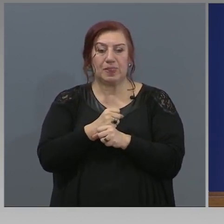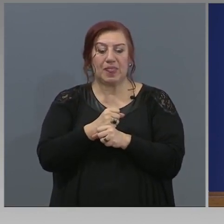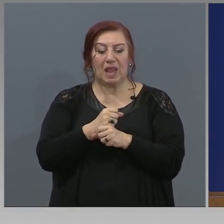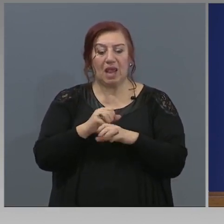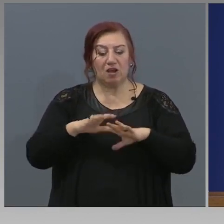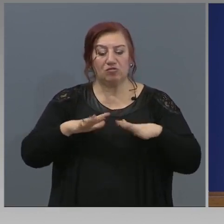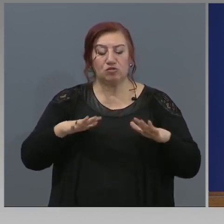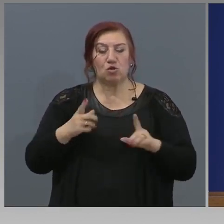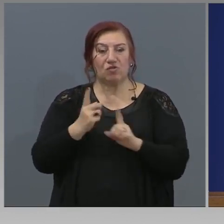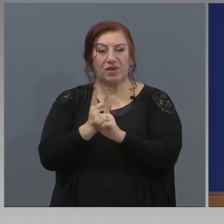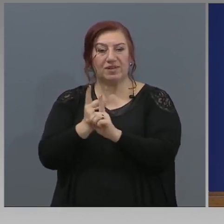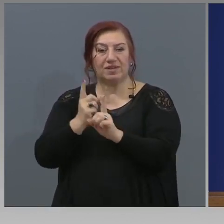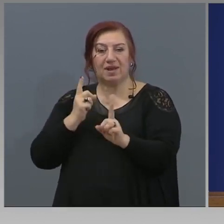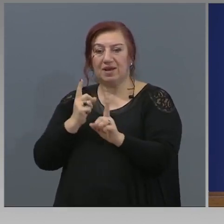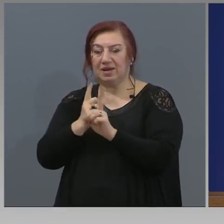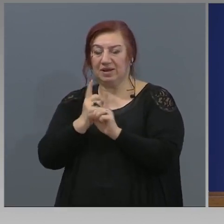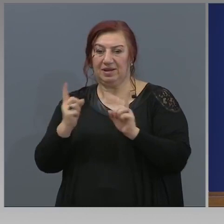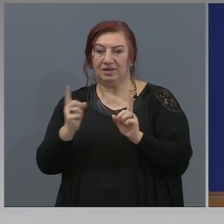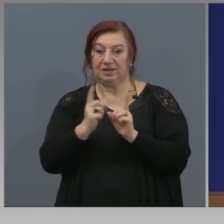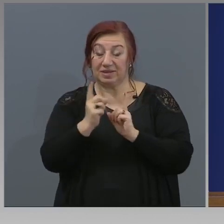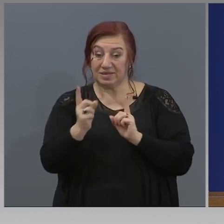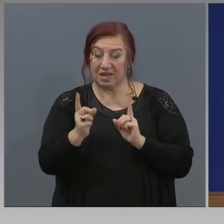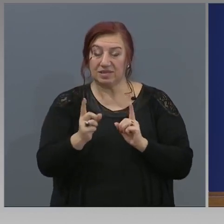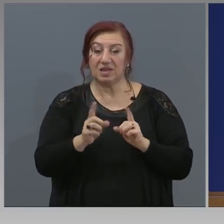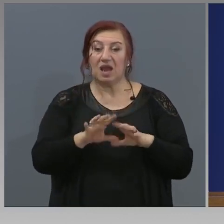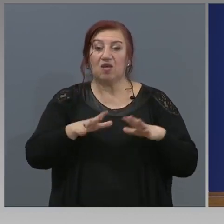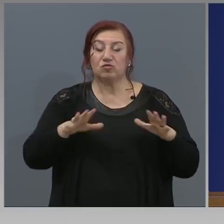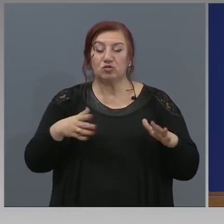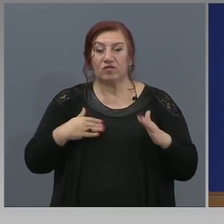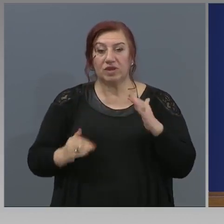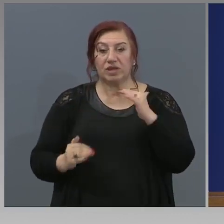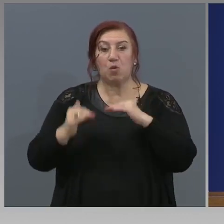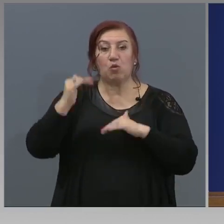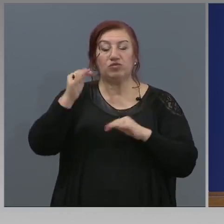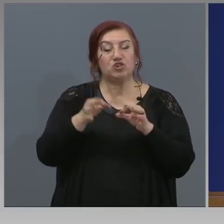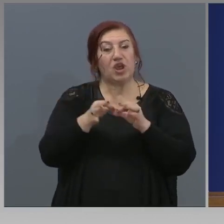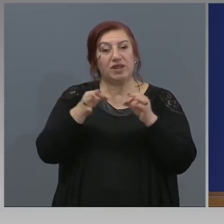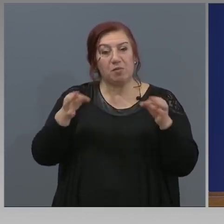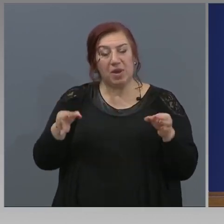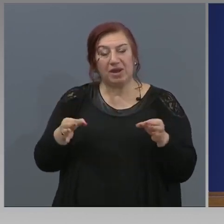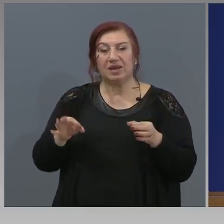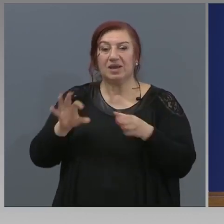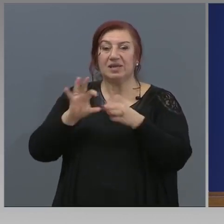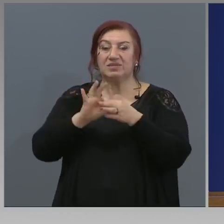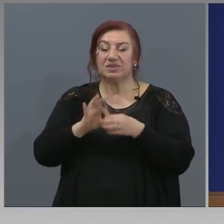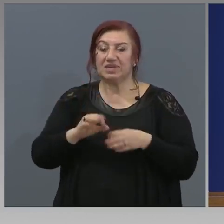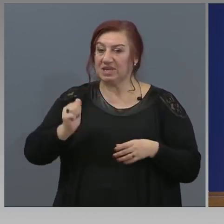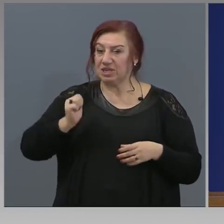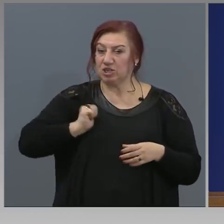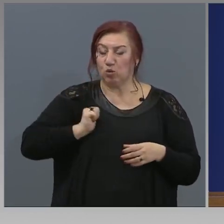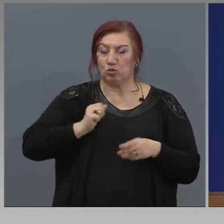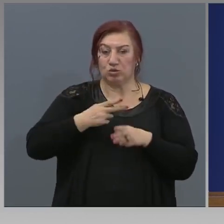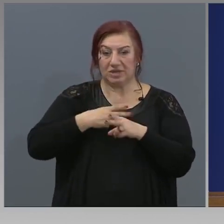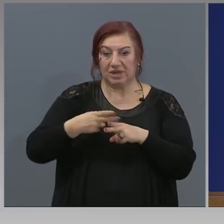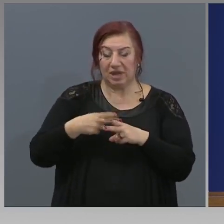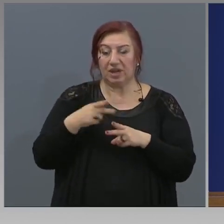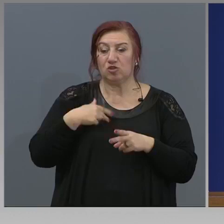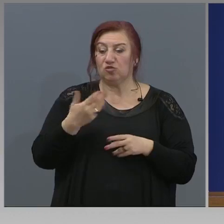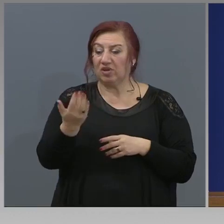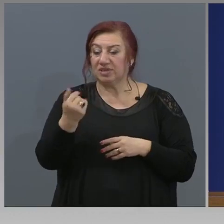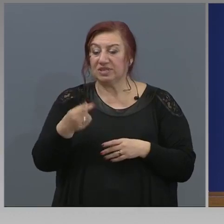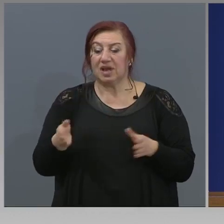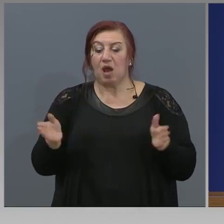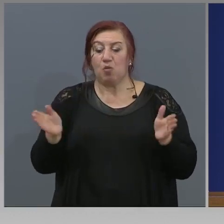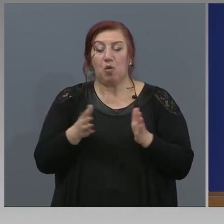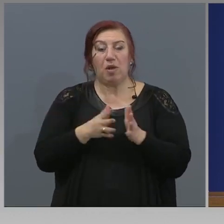дистанция, в условия на повишени мерки свързани с сигурността и хигиената, което изисква по-малко хора да влизат в